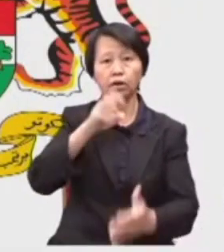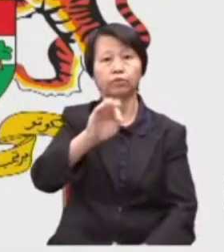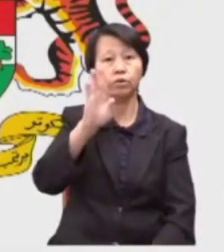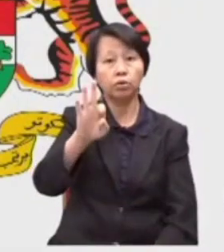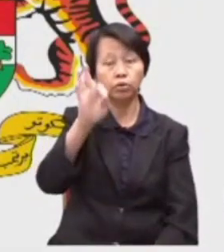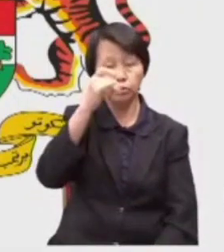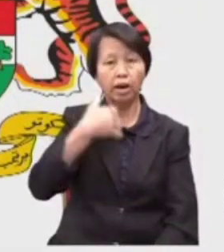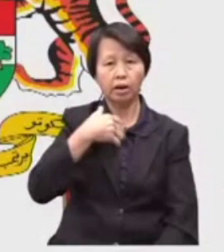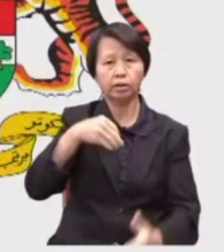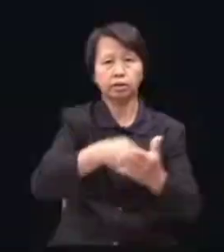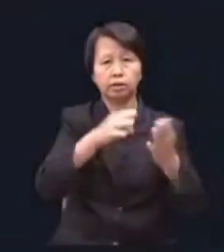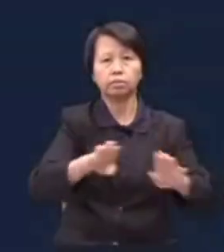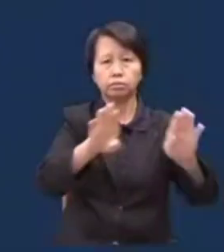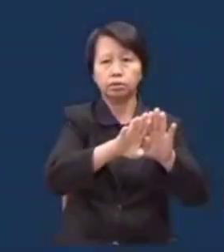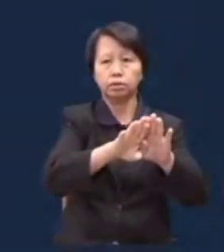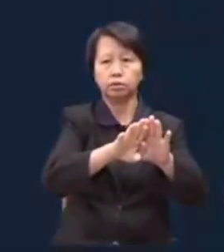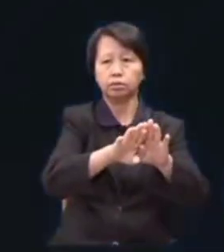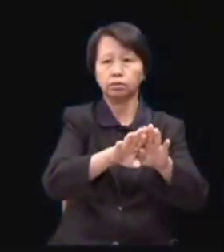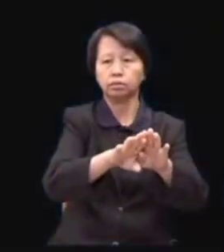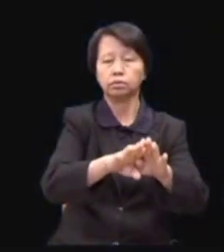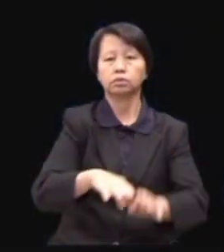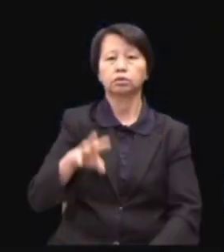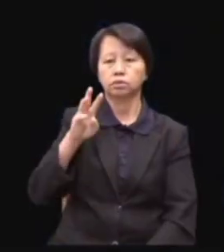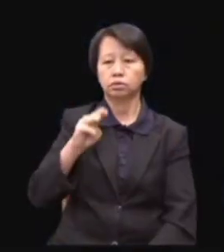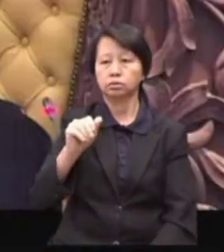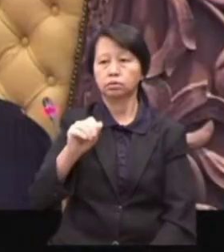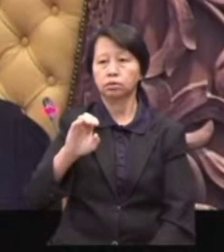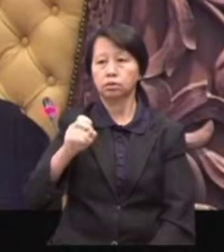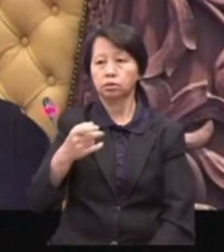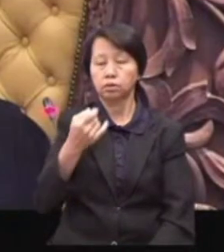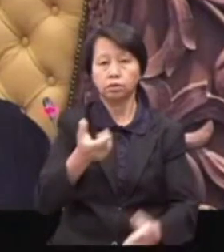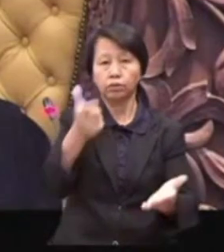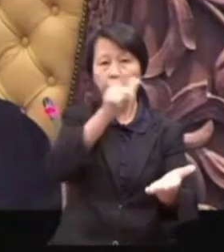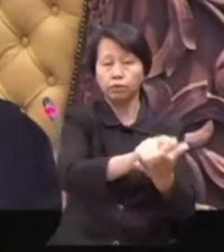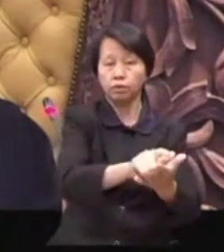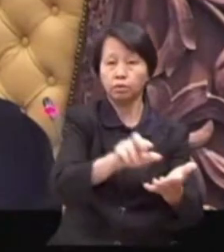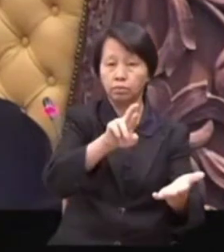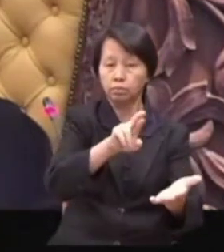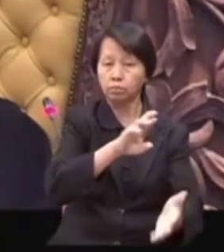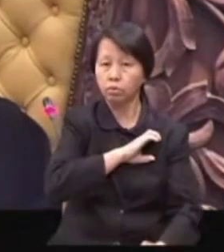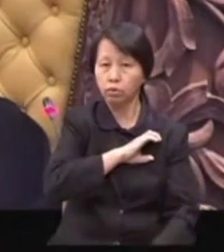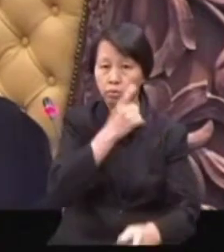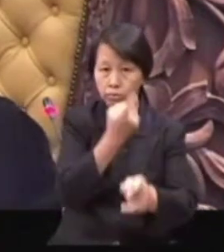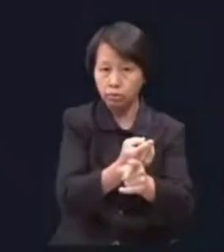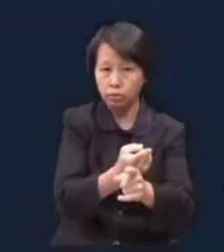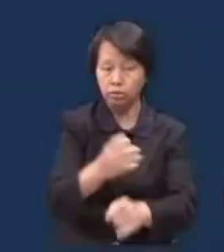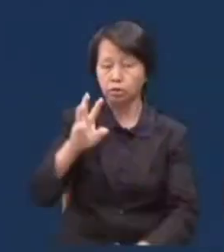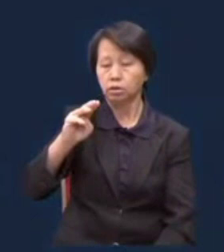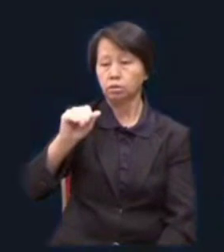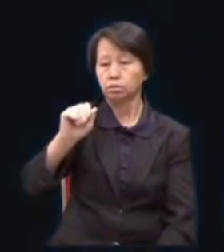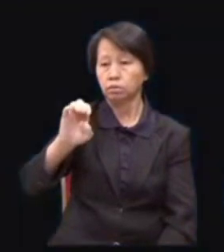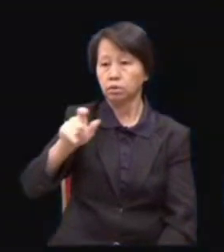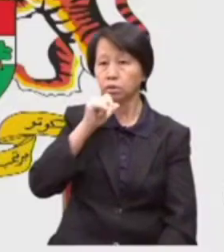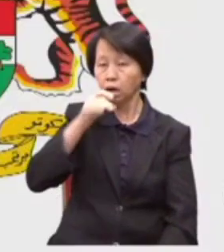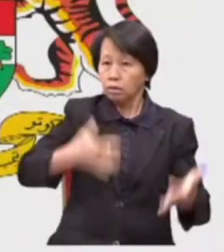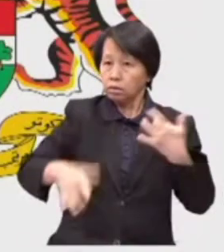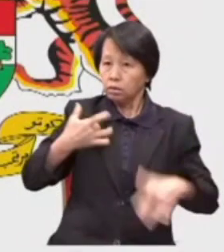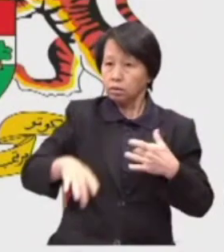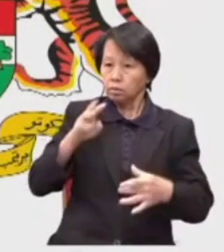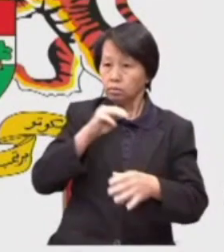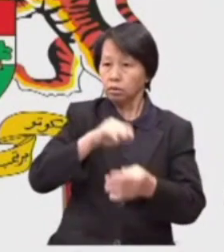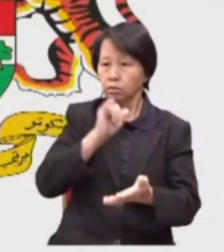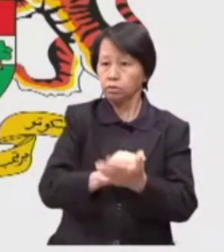dikeluar dalam berita. Saya, saya, saya, can spy police report. Betul tak? Okey, Macam kenapa tak sangka masa itu?